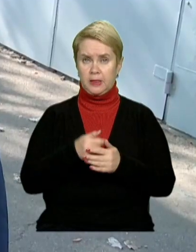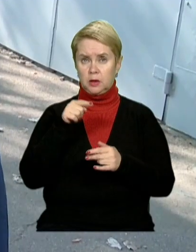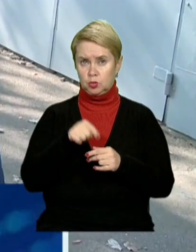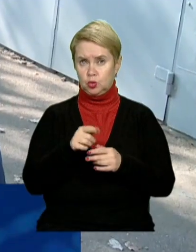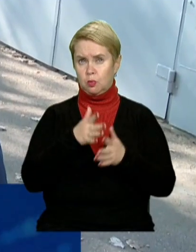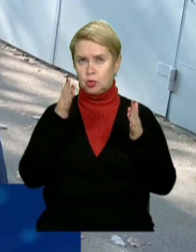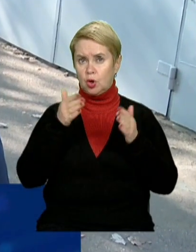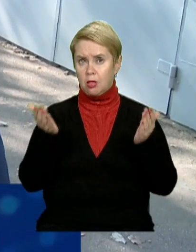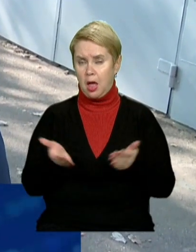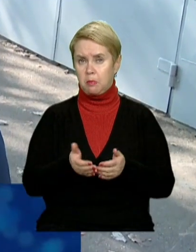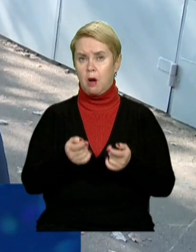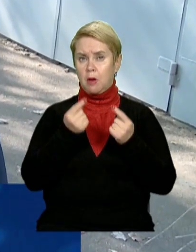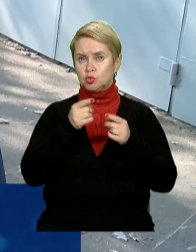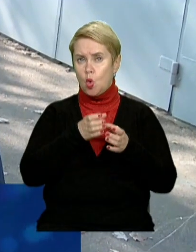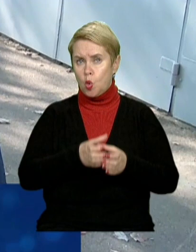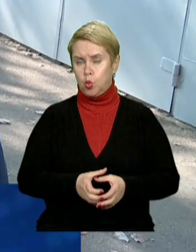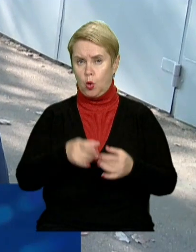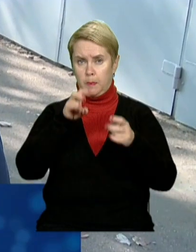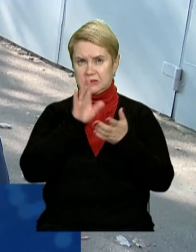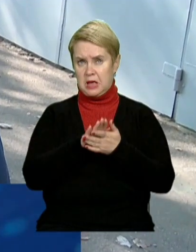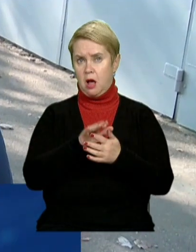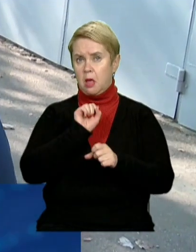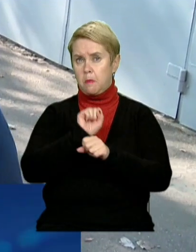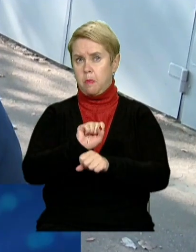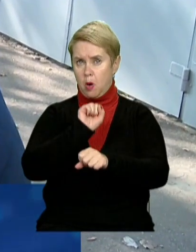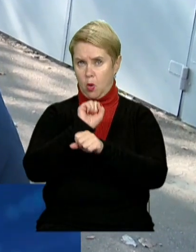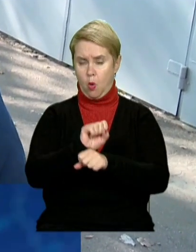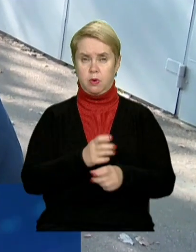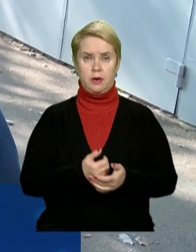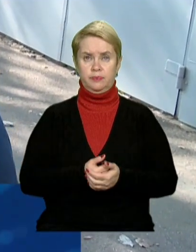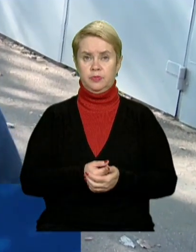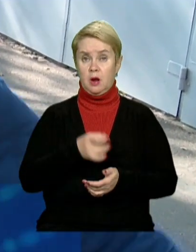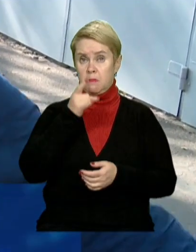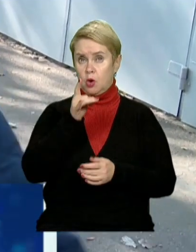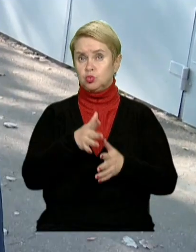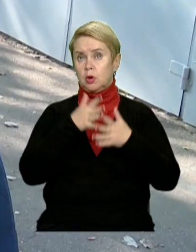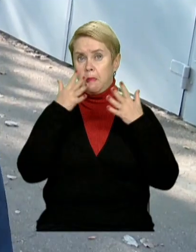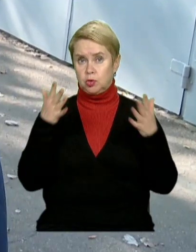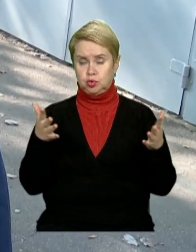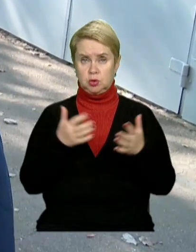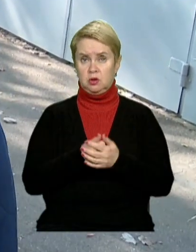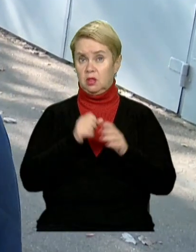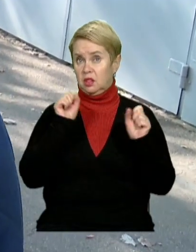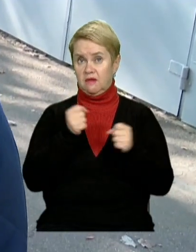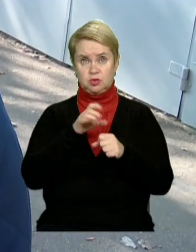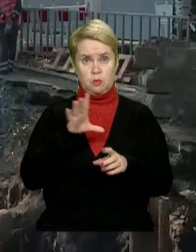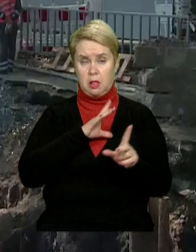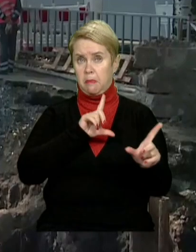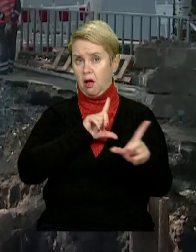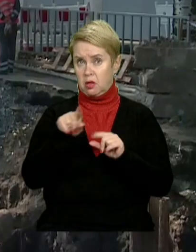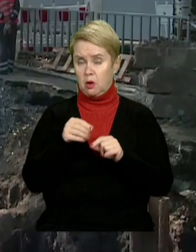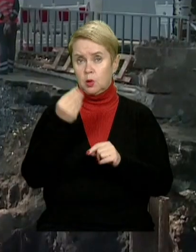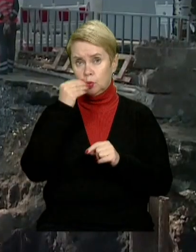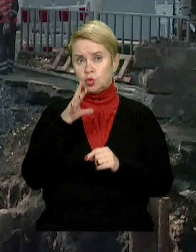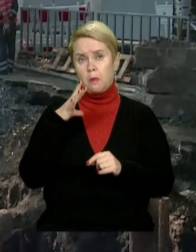Больша яма, люк Большой, Больша яма, постійно пробка стояли, маршрутки больші, і невозможно було проїхати.